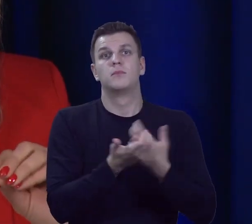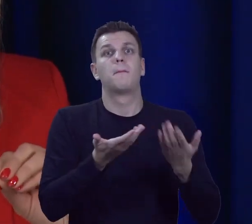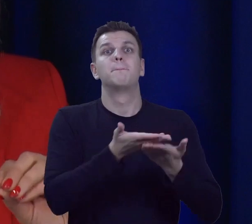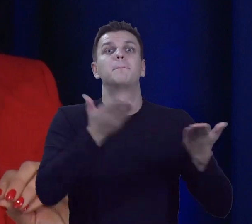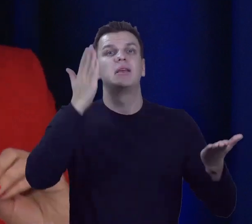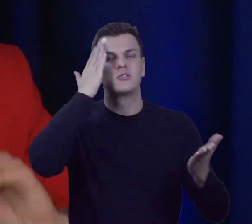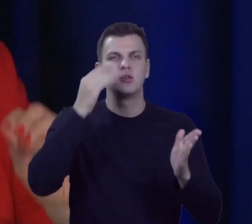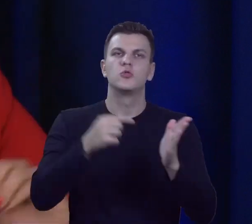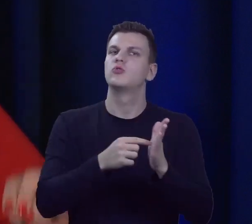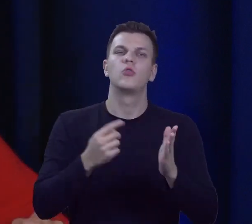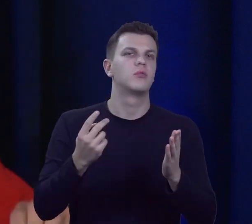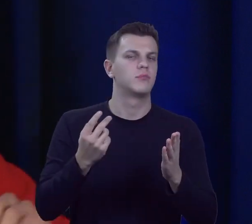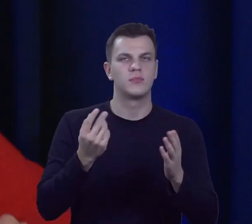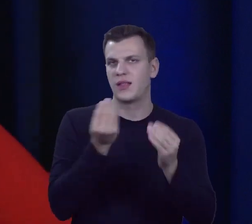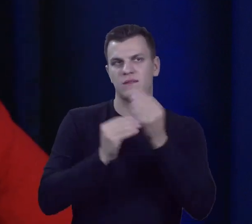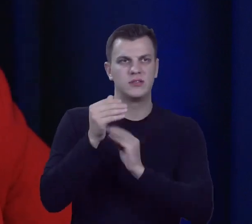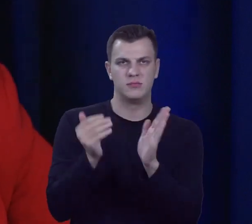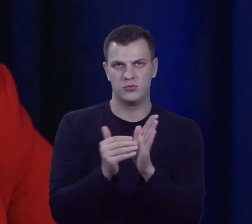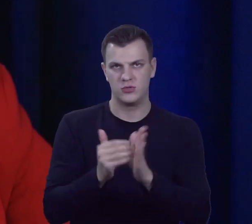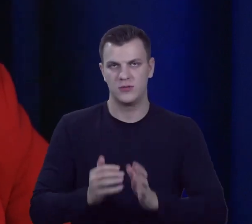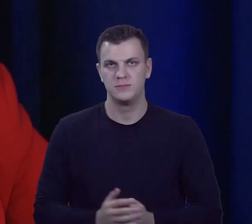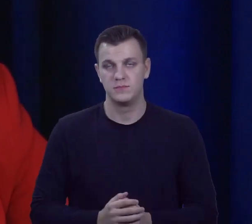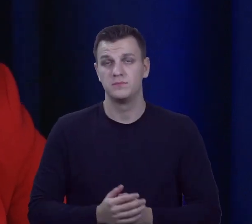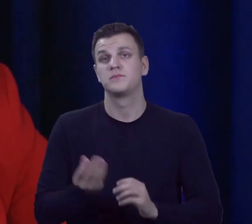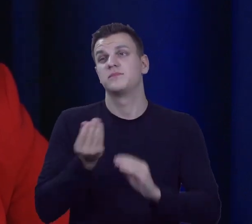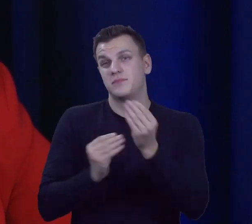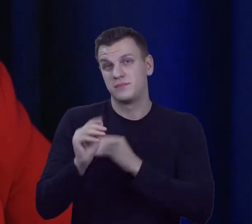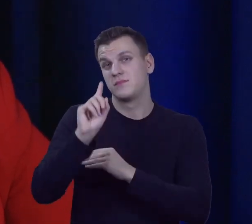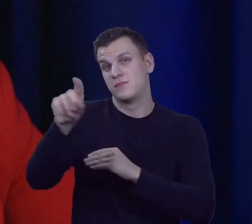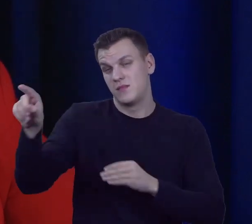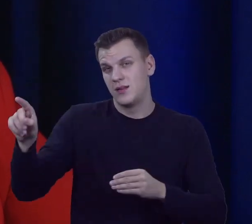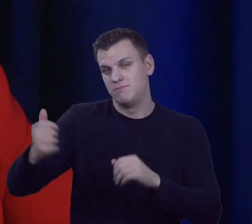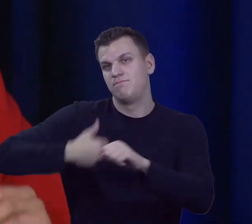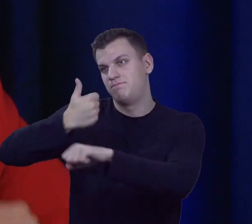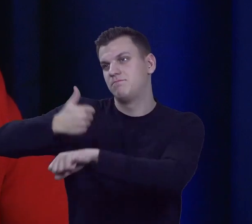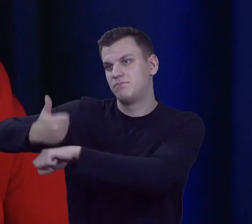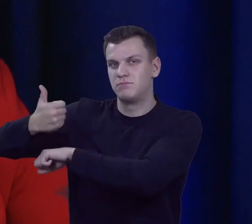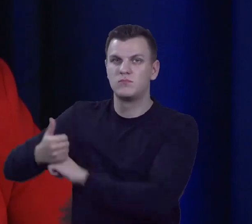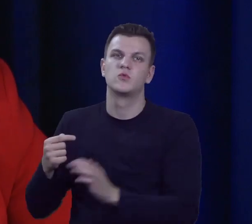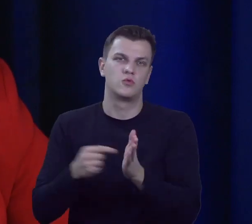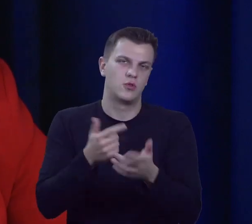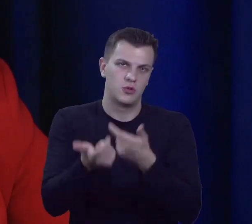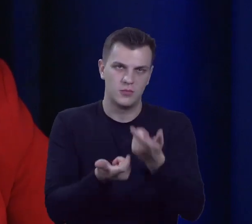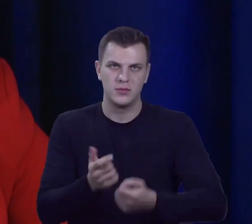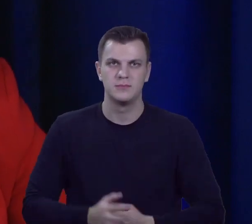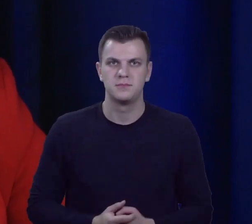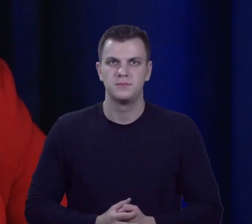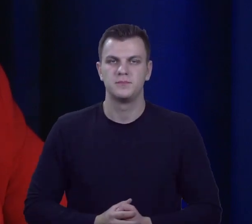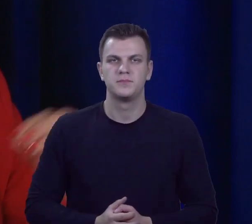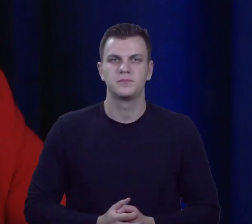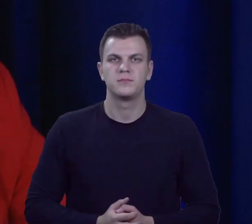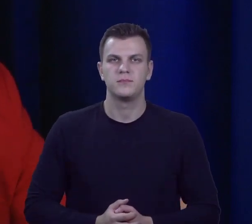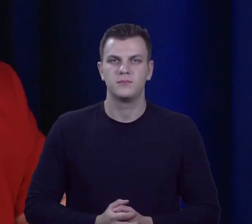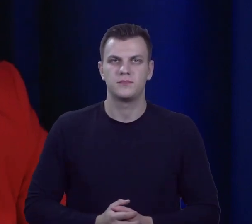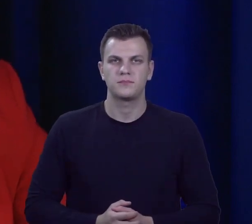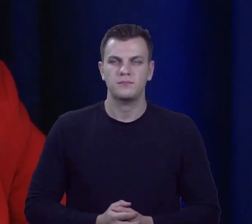najbardziej potrzebują. I większość z nas, włodarzy, tak to robi. Jeden z burmistrzów